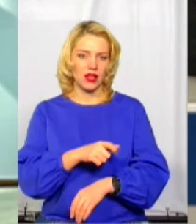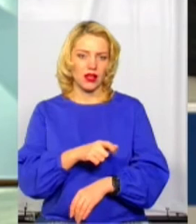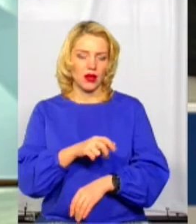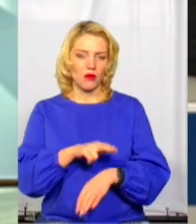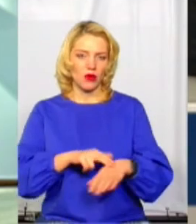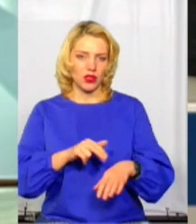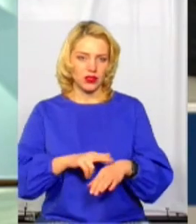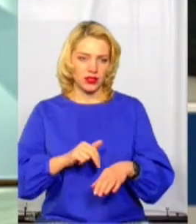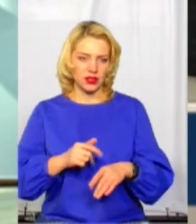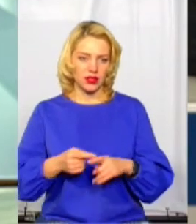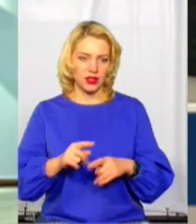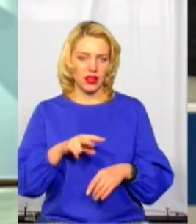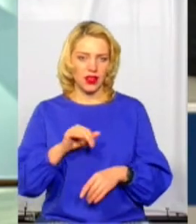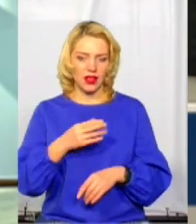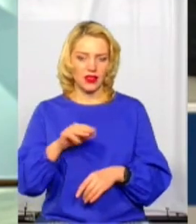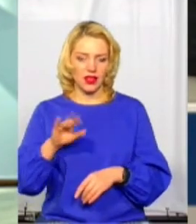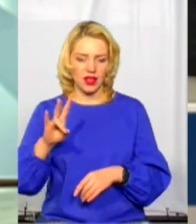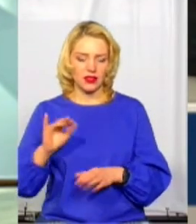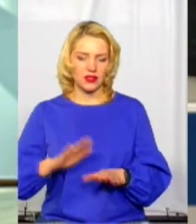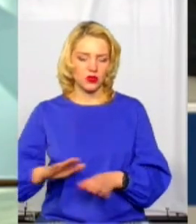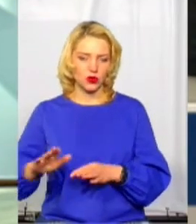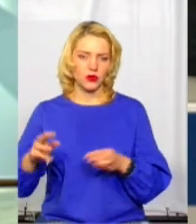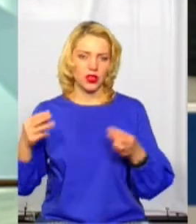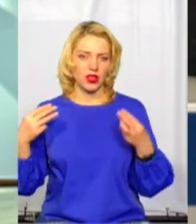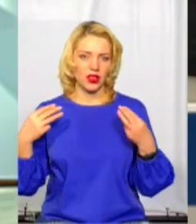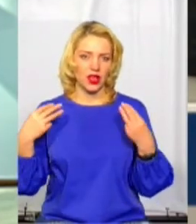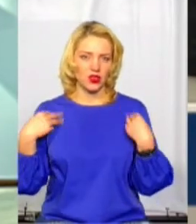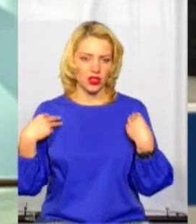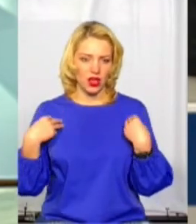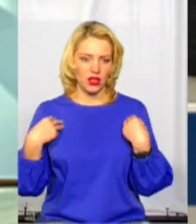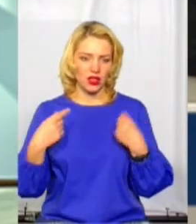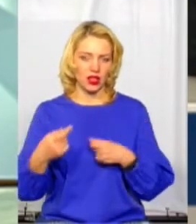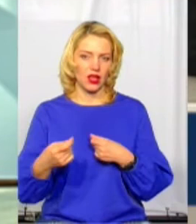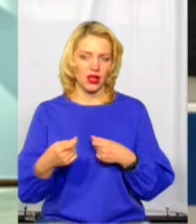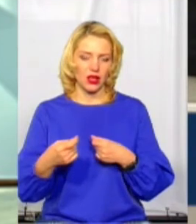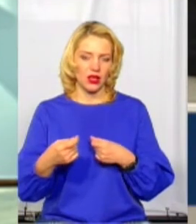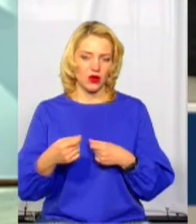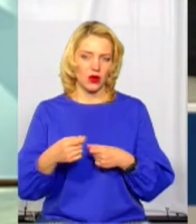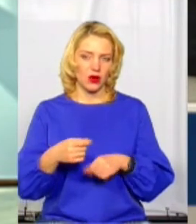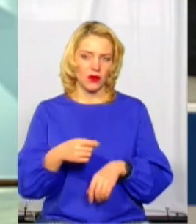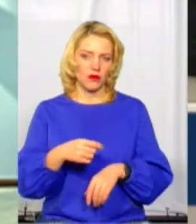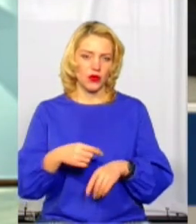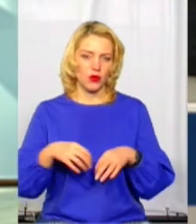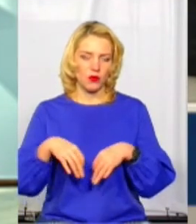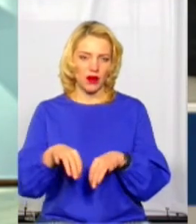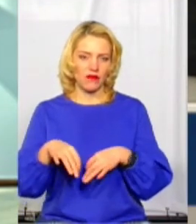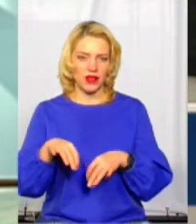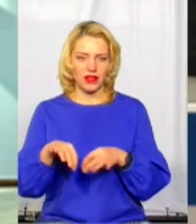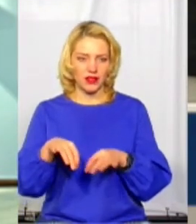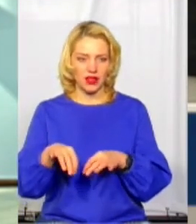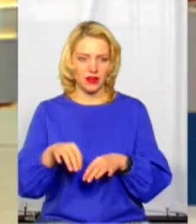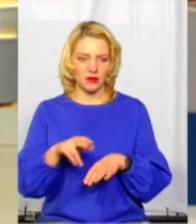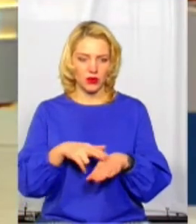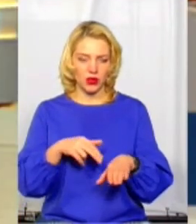Альоною Стрижак, заступницею начальника управління патрульної поліції Хмельницькій області, начальницею відділу чергової